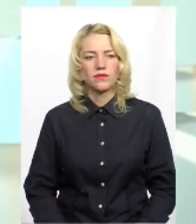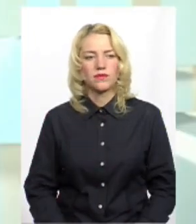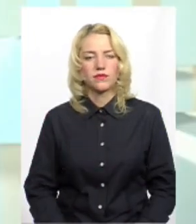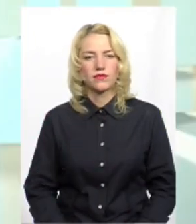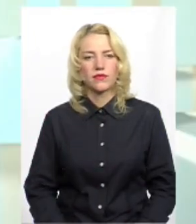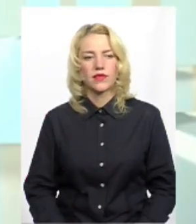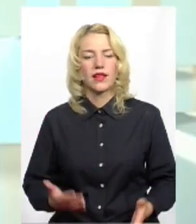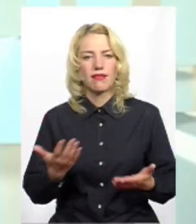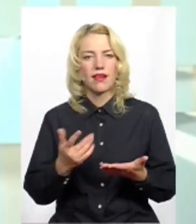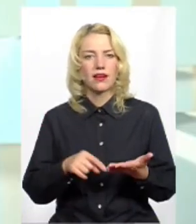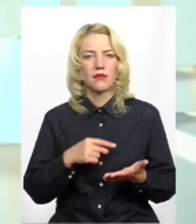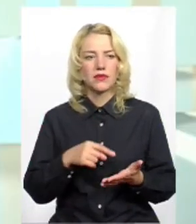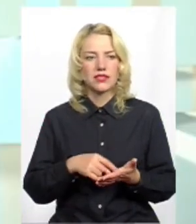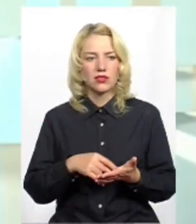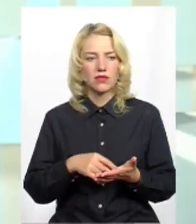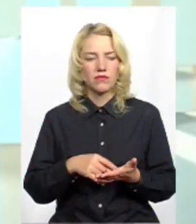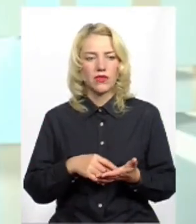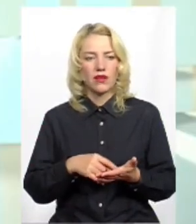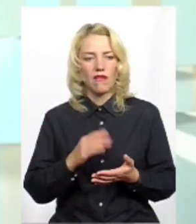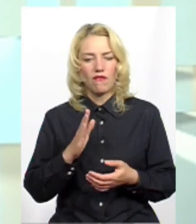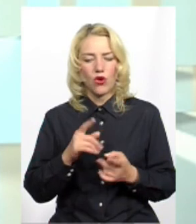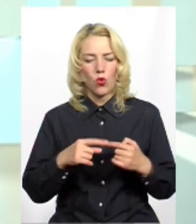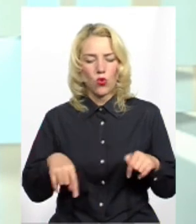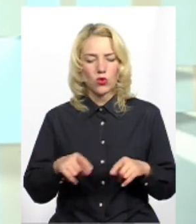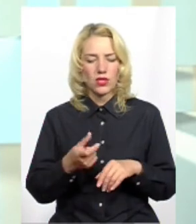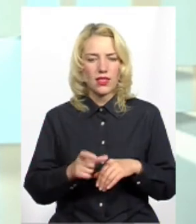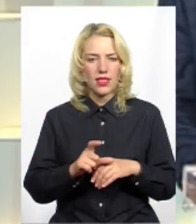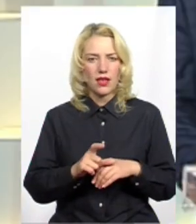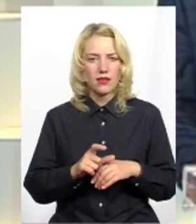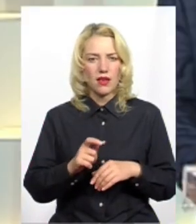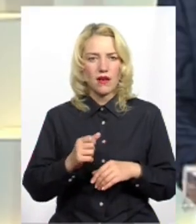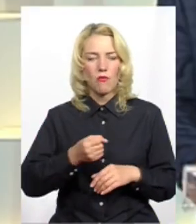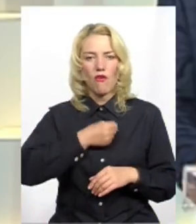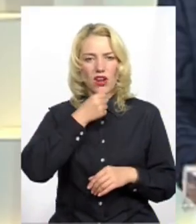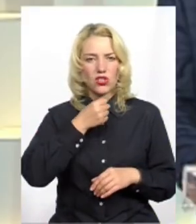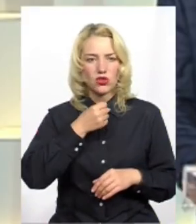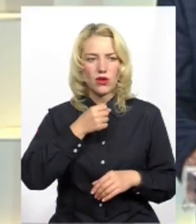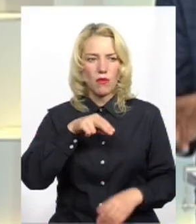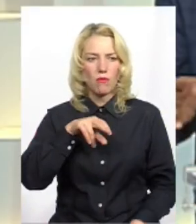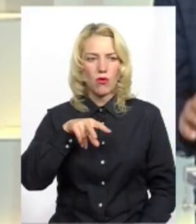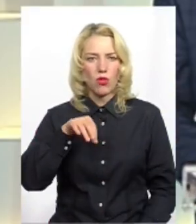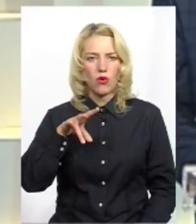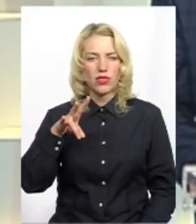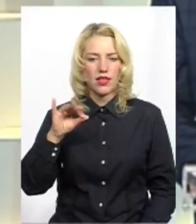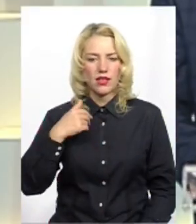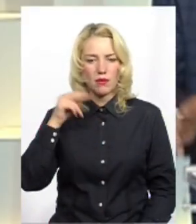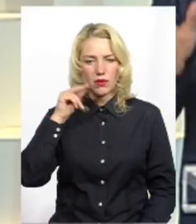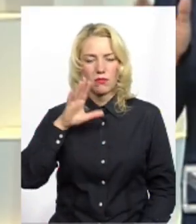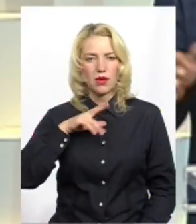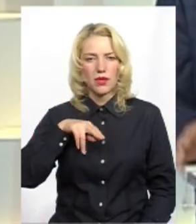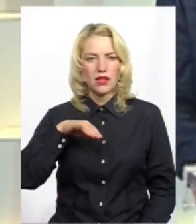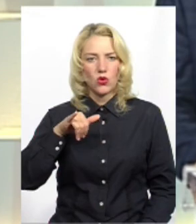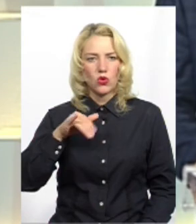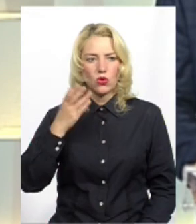момент. Яке місто в окрузі найповажнішого віку? Звісно, полонне. Я ще вчився в ПТУ, коли